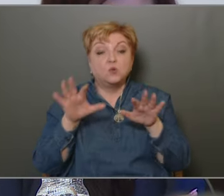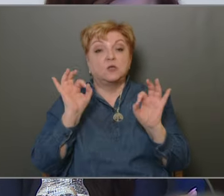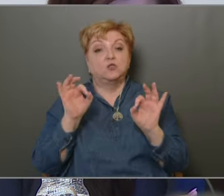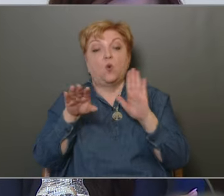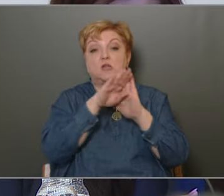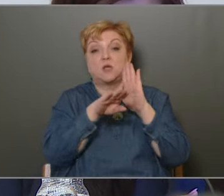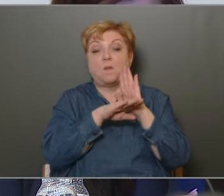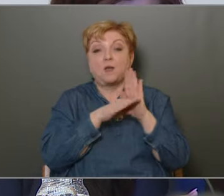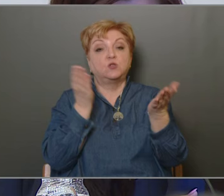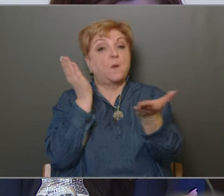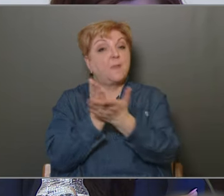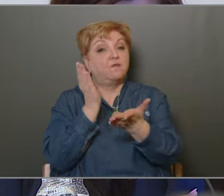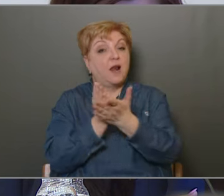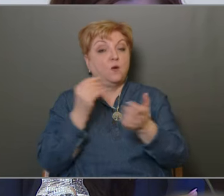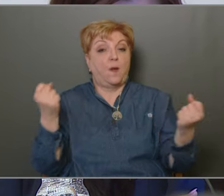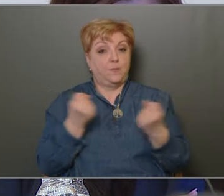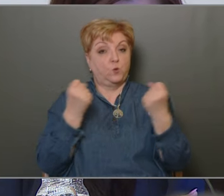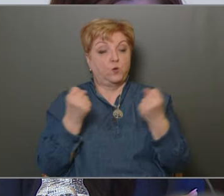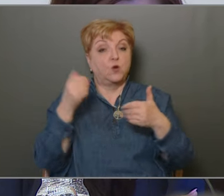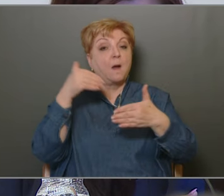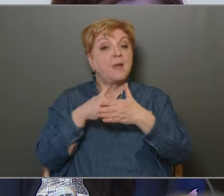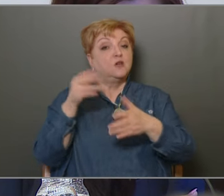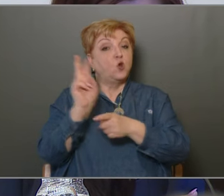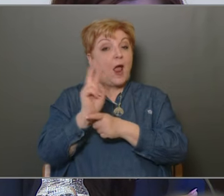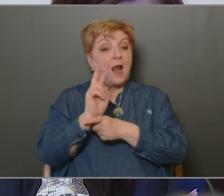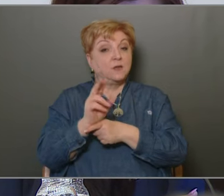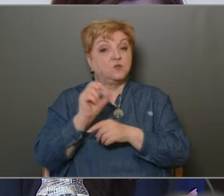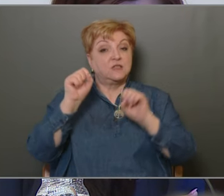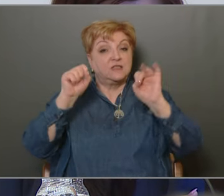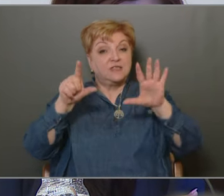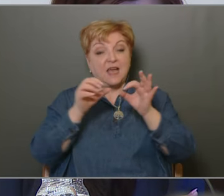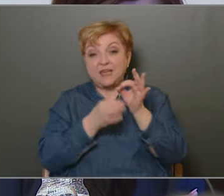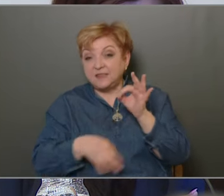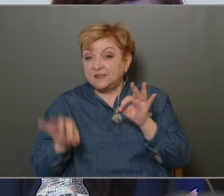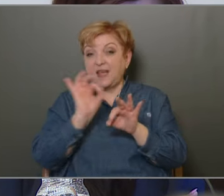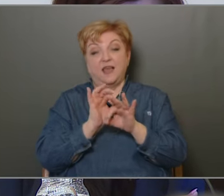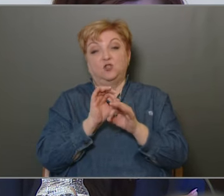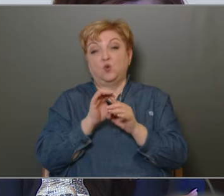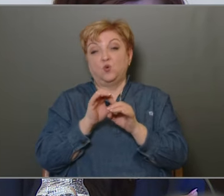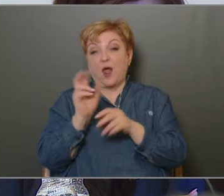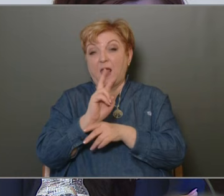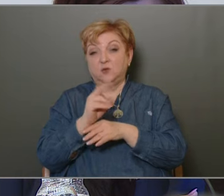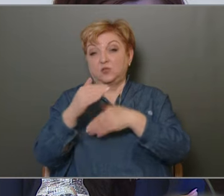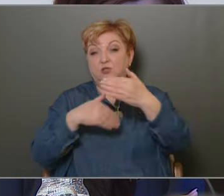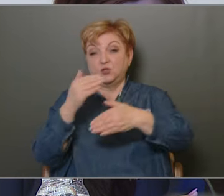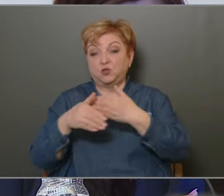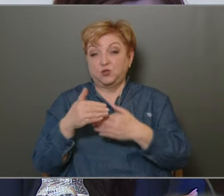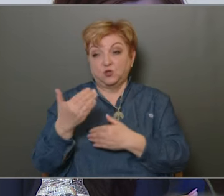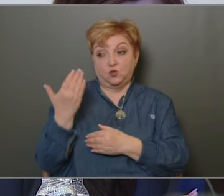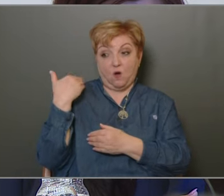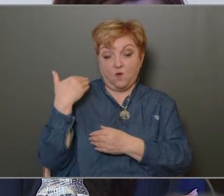jól a szabályoknak megfelelően működjön. A belső ellenőrzés 17 teljes külő ellenőrzést folytatott le tavaly, és